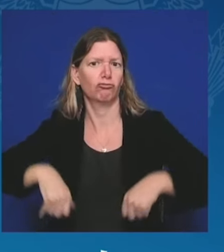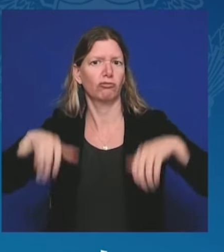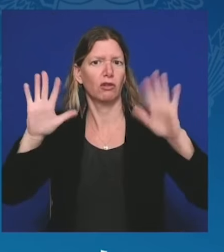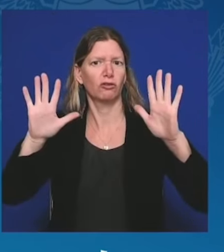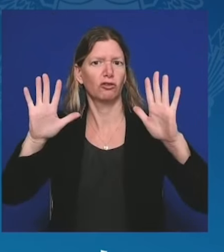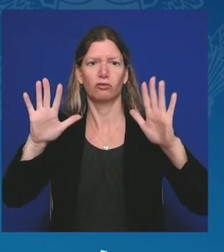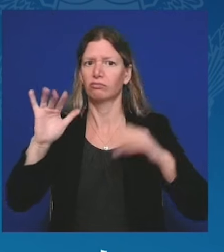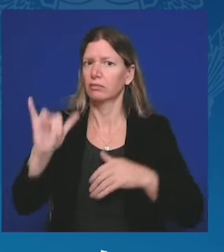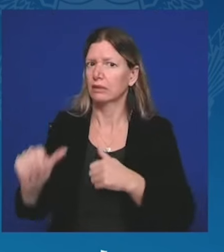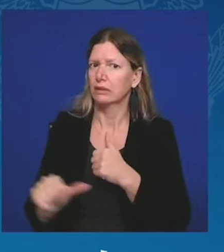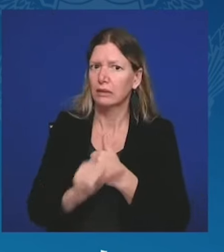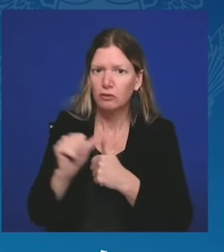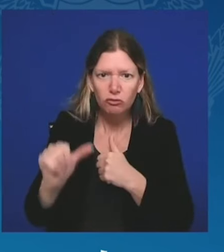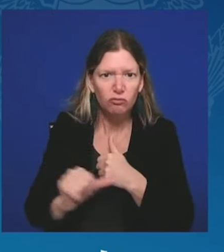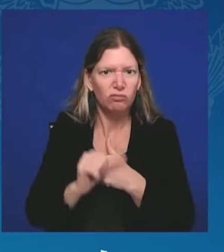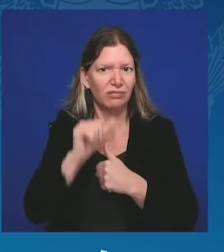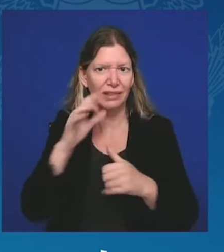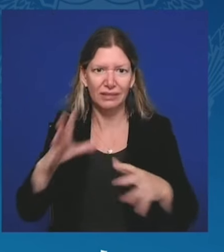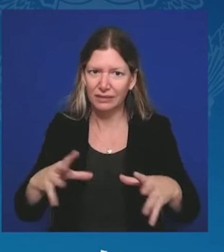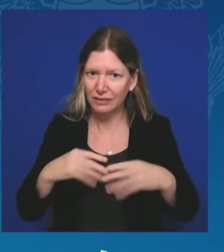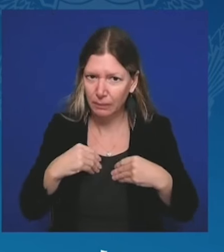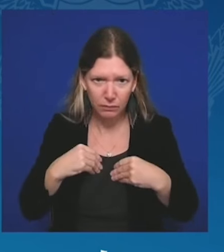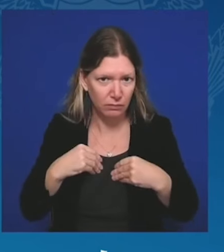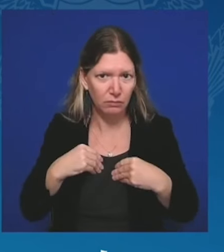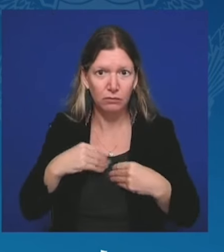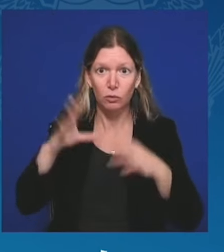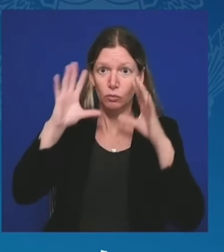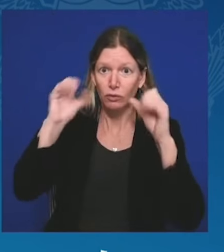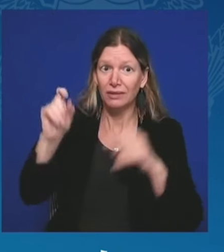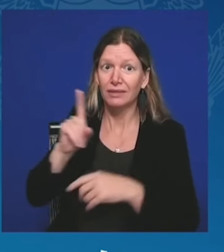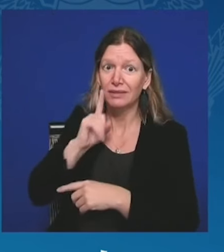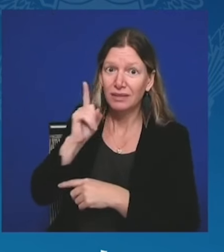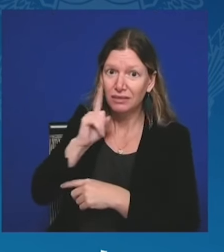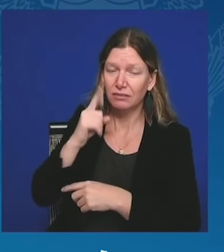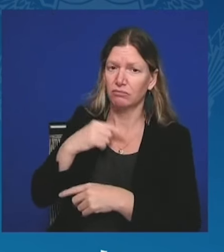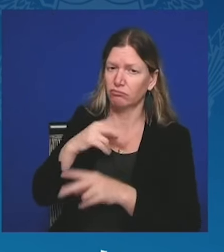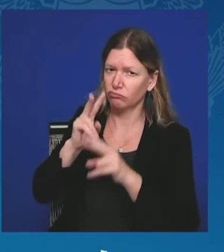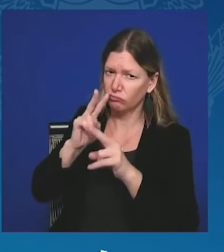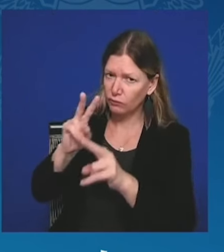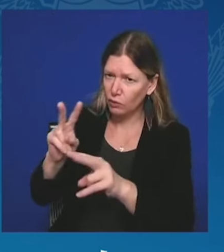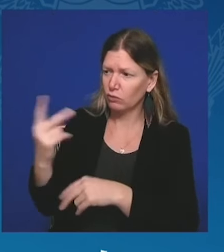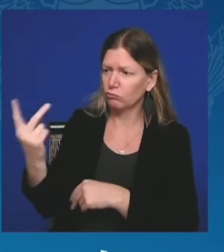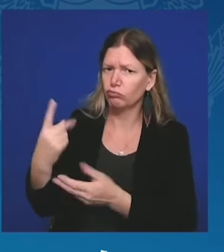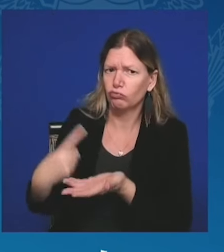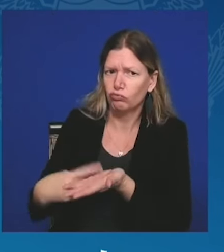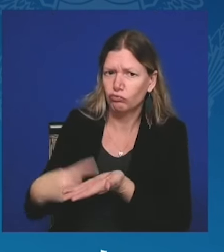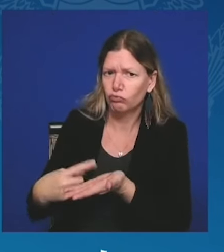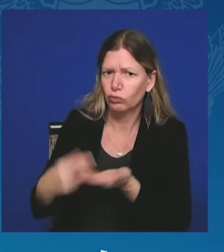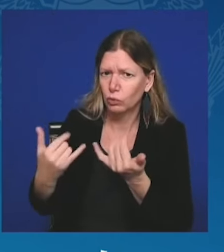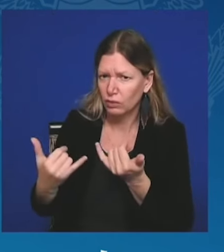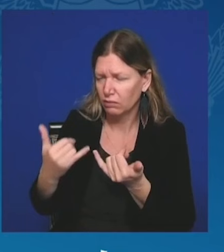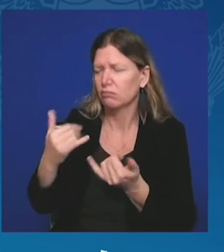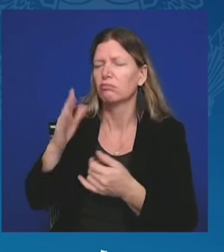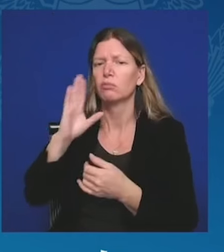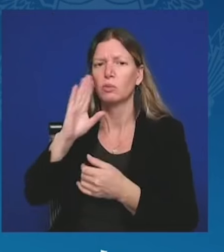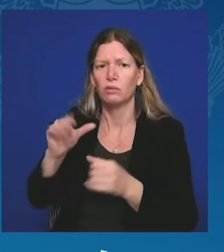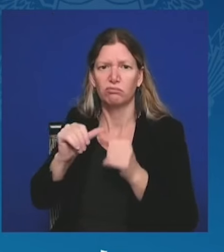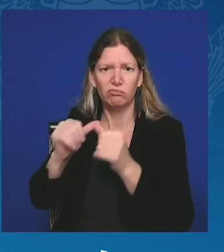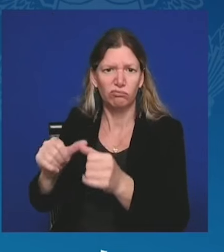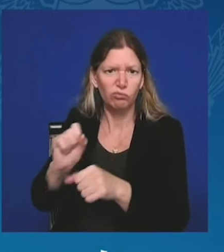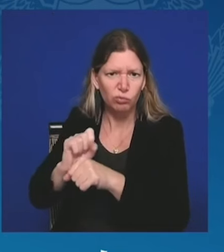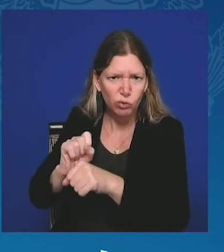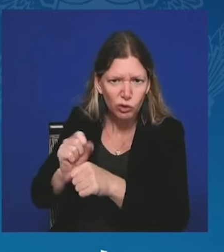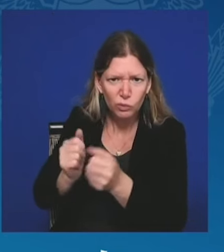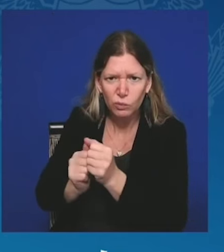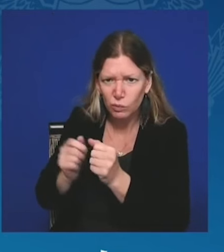Zełenski, czekam na naszą dzisiejszą dyskusję i będę kontynuować współpracę, aby zapewnić Ukrainie zwycięstwo w tym